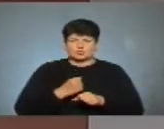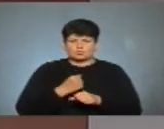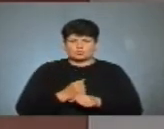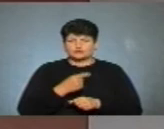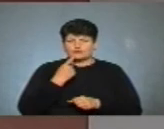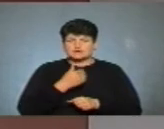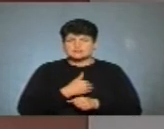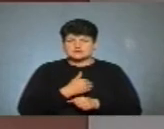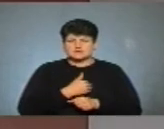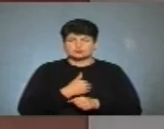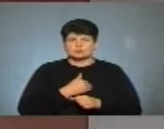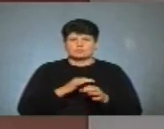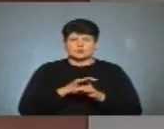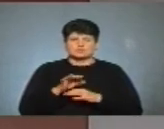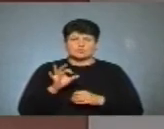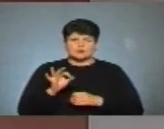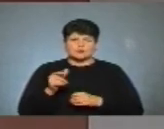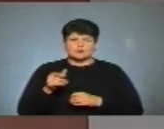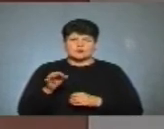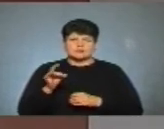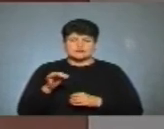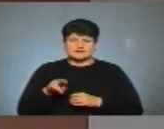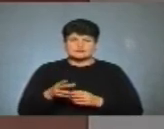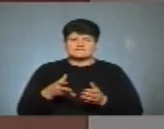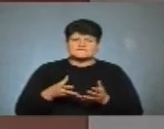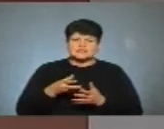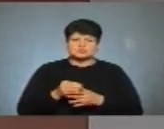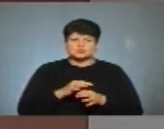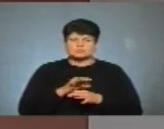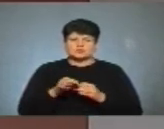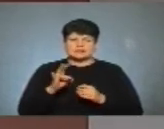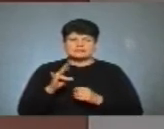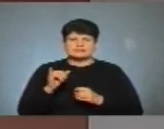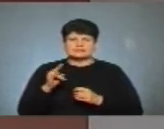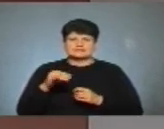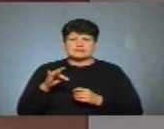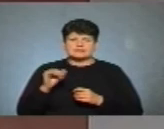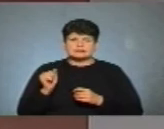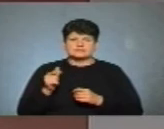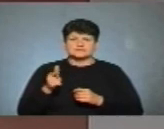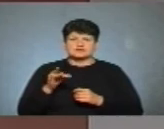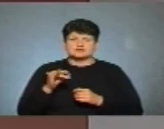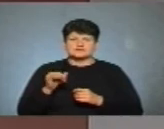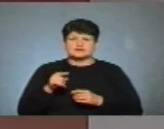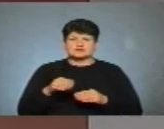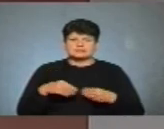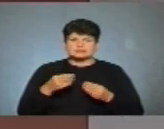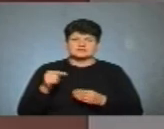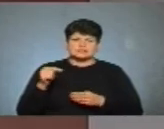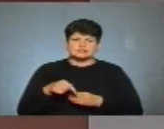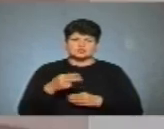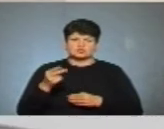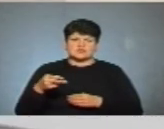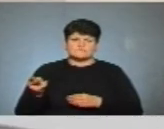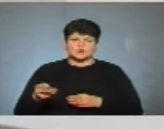ініціаторка проєкту Ольга Гордієнко. За її словами, фінансує проєкт нідерландський фон Гендрі Навбена. Він надав понад тисячу